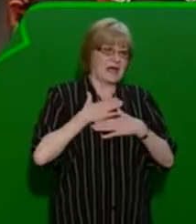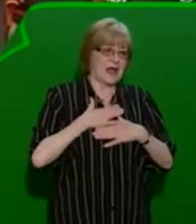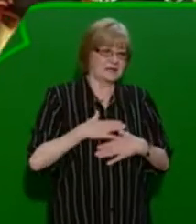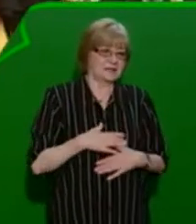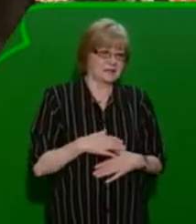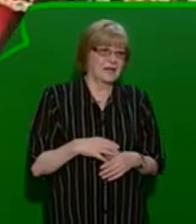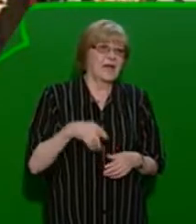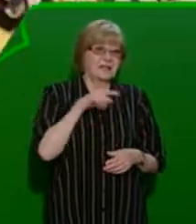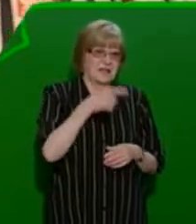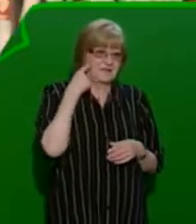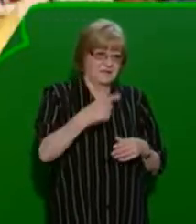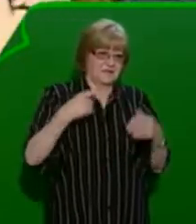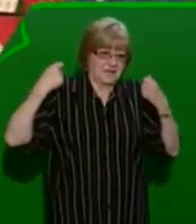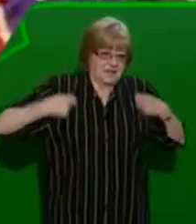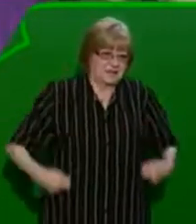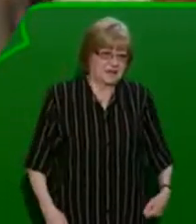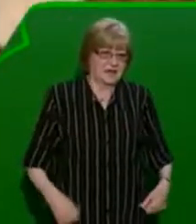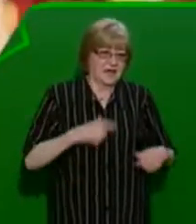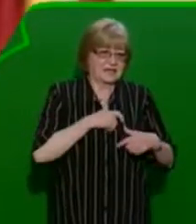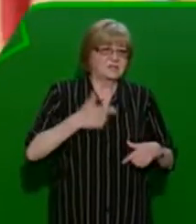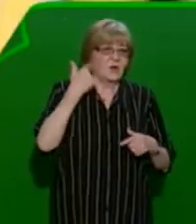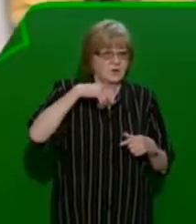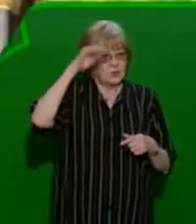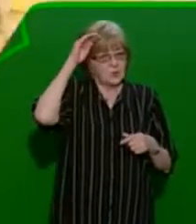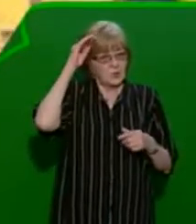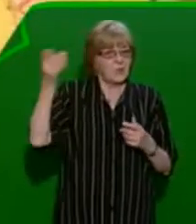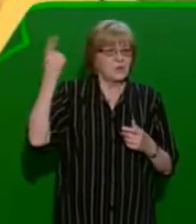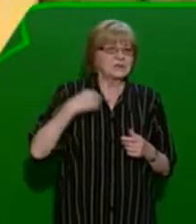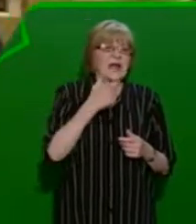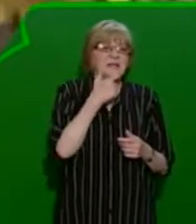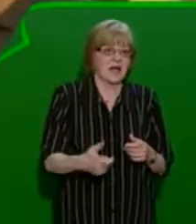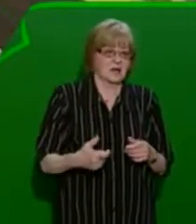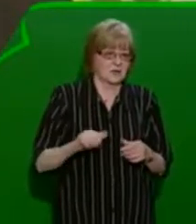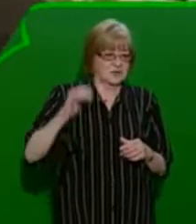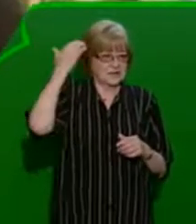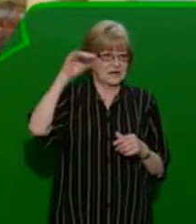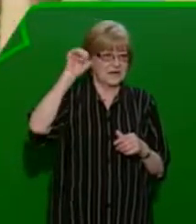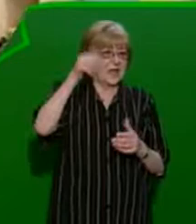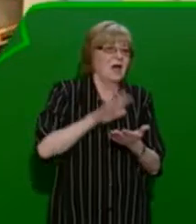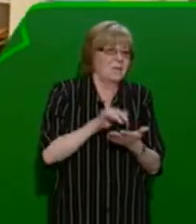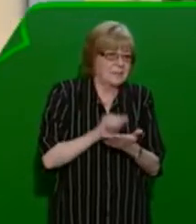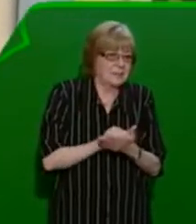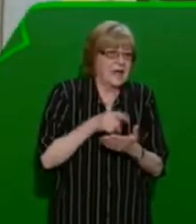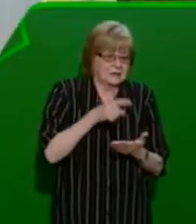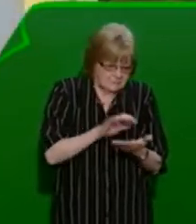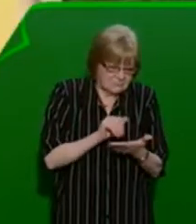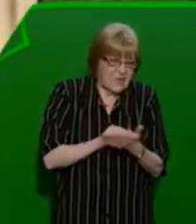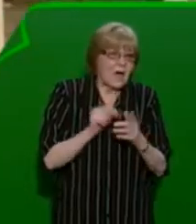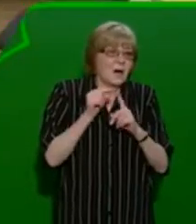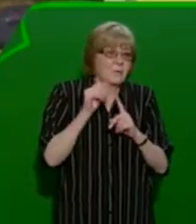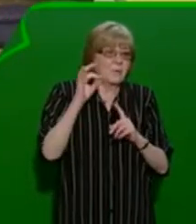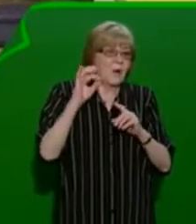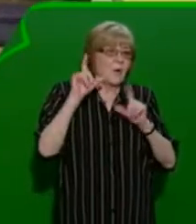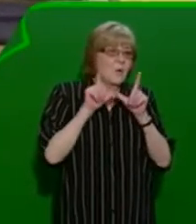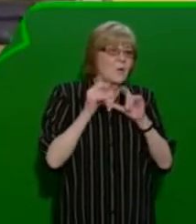Tak tady vlastně, co vidíte, ty drezdy, tak to jsou všechno od kluků z národáků, kde si vlastně svoji tu evidenci vede Eda Pouska, který vlastně vždycky po